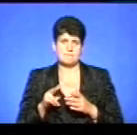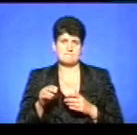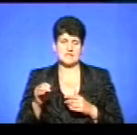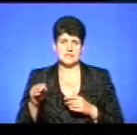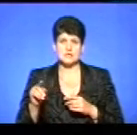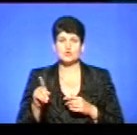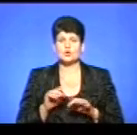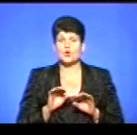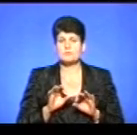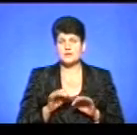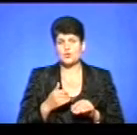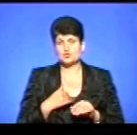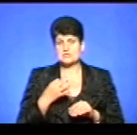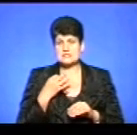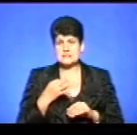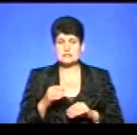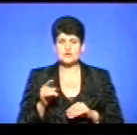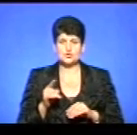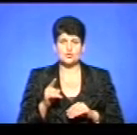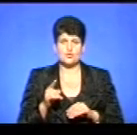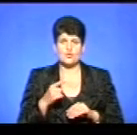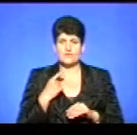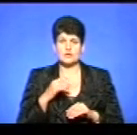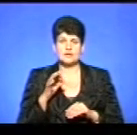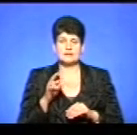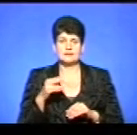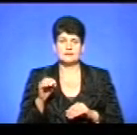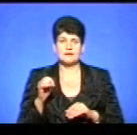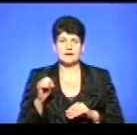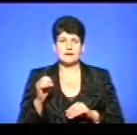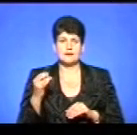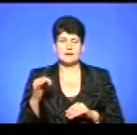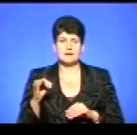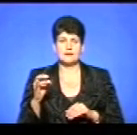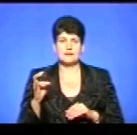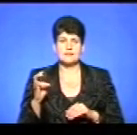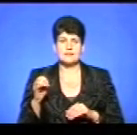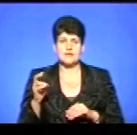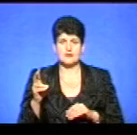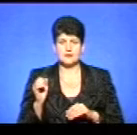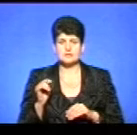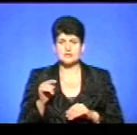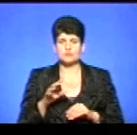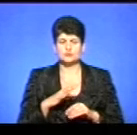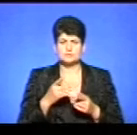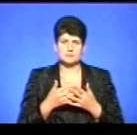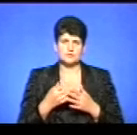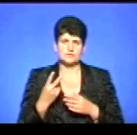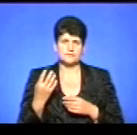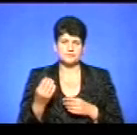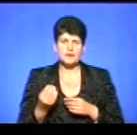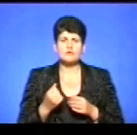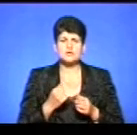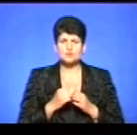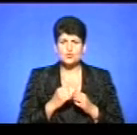Щодо коментаря, я хочу сказати, що казали Олена Дайнека, що там була модерація близько двох днів. Так, дійсно, в нас кожна